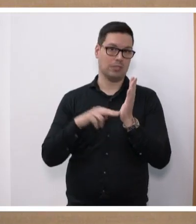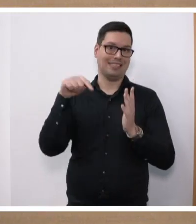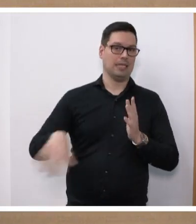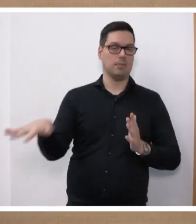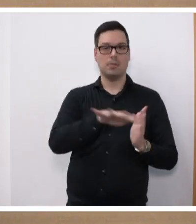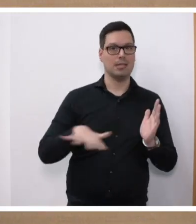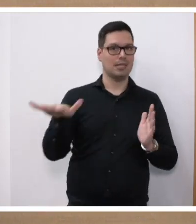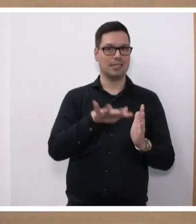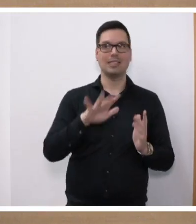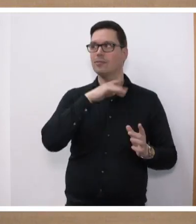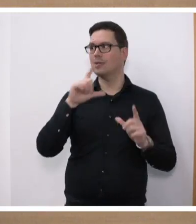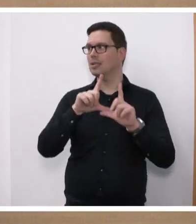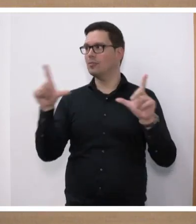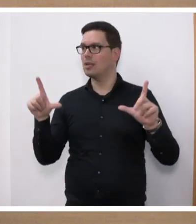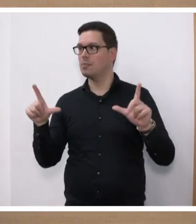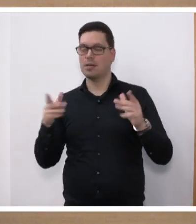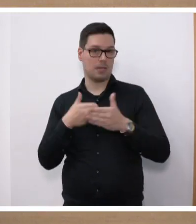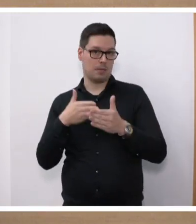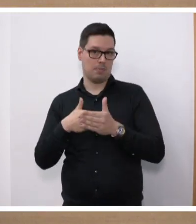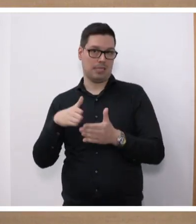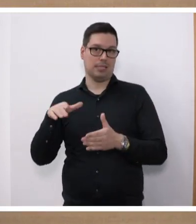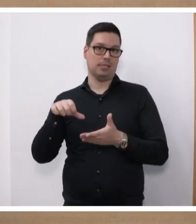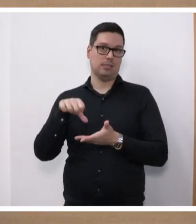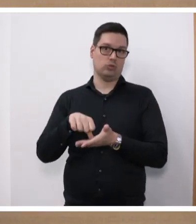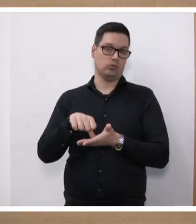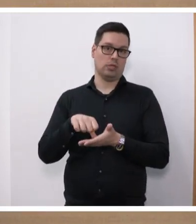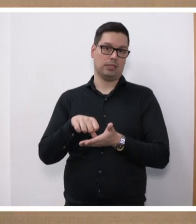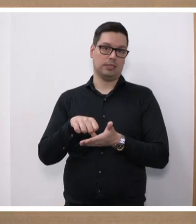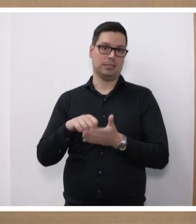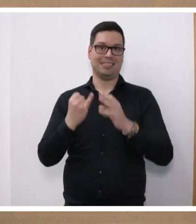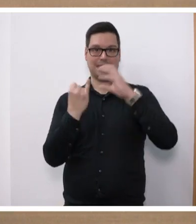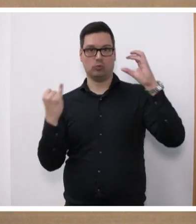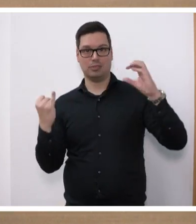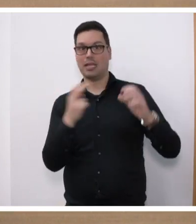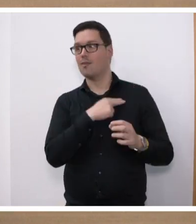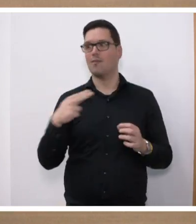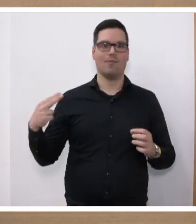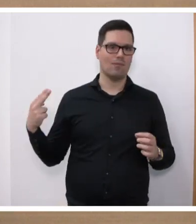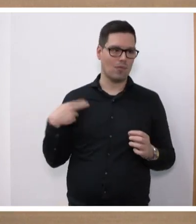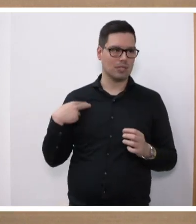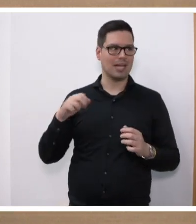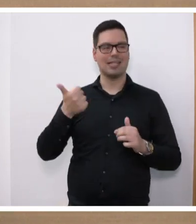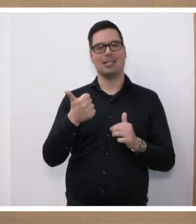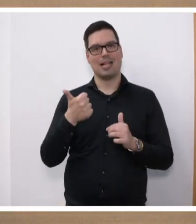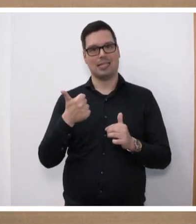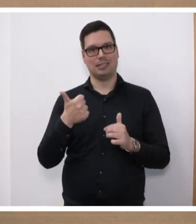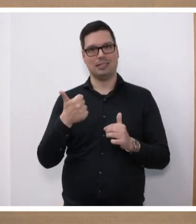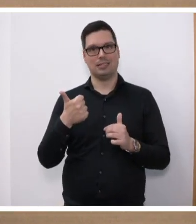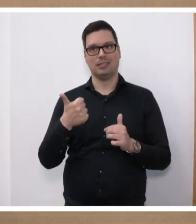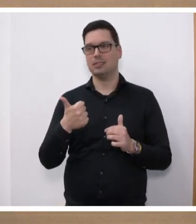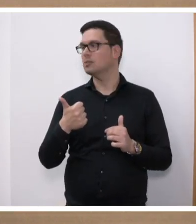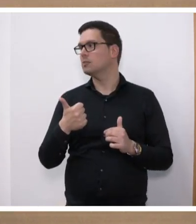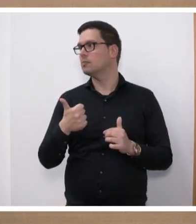werden viele Unternehmen in Mittelstand und Industrie in diesem Land profitieren. Das ist der eine Punkt. Und alle die